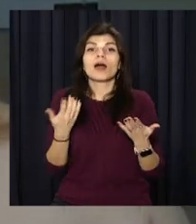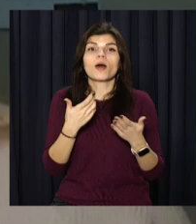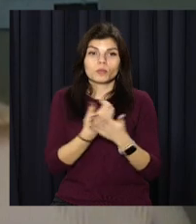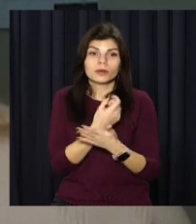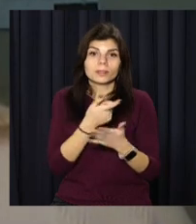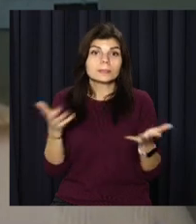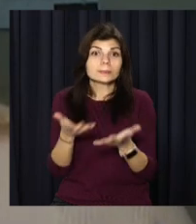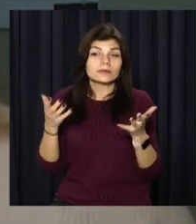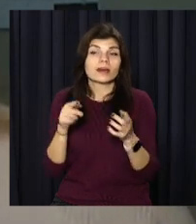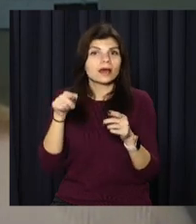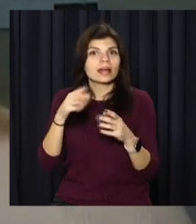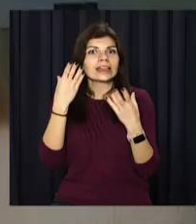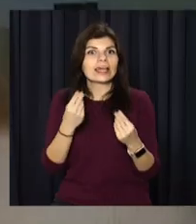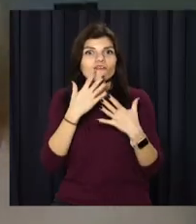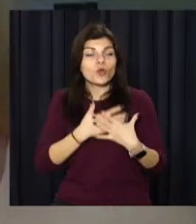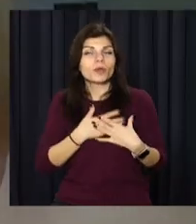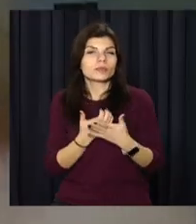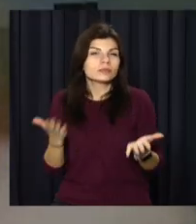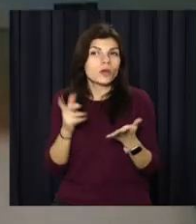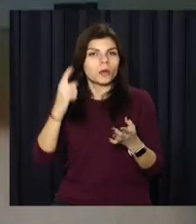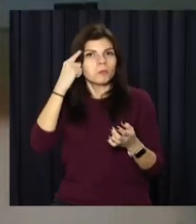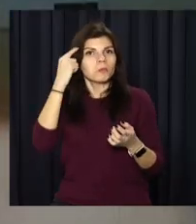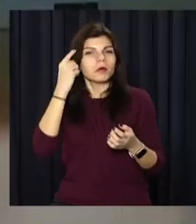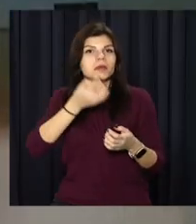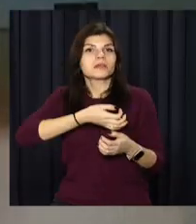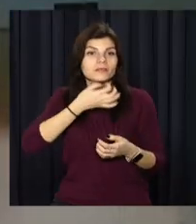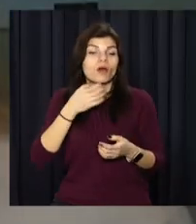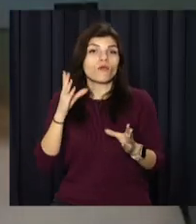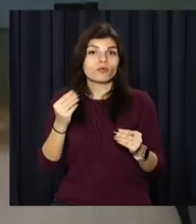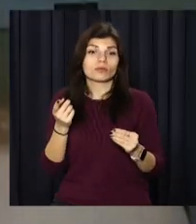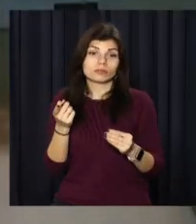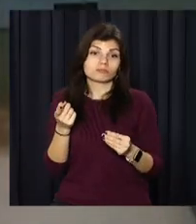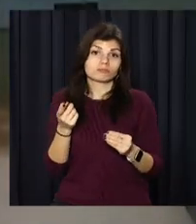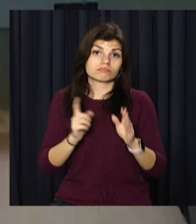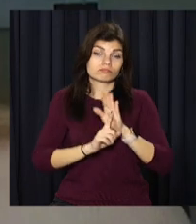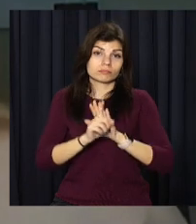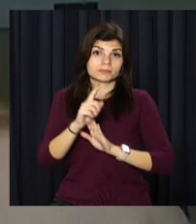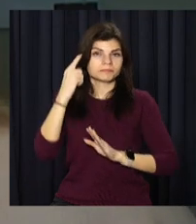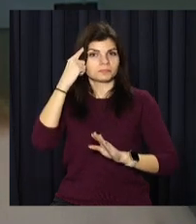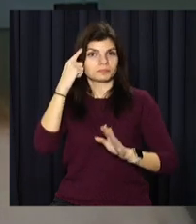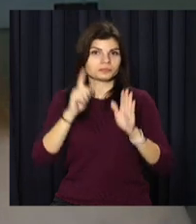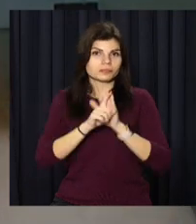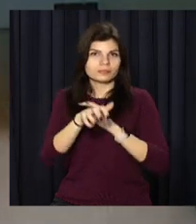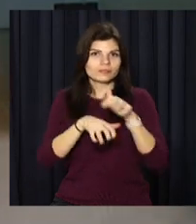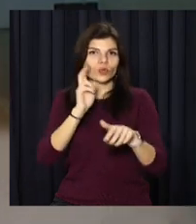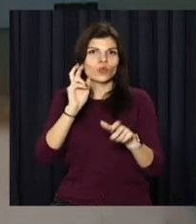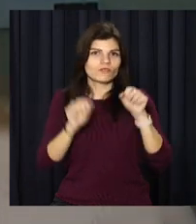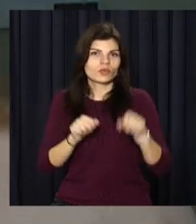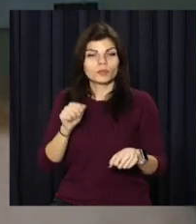приурочили до Дня Святого Валентина. Взагалі американці не дуже люблять дарувати квіти. До Дня Святого Валентина